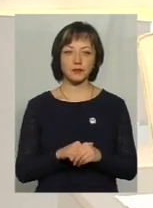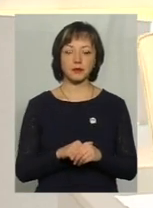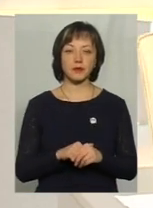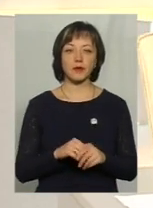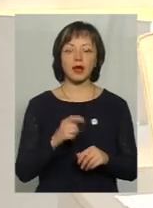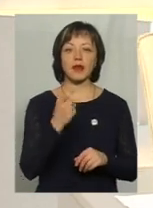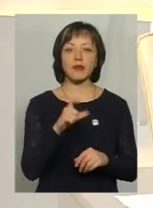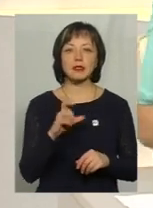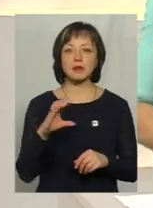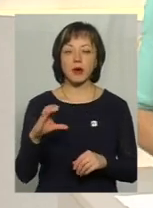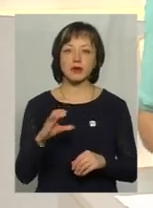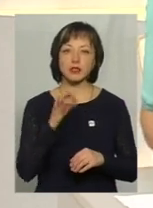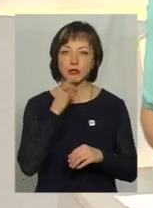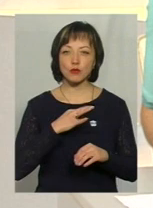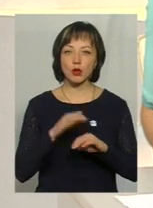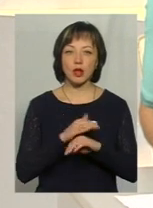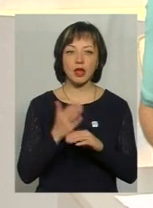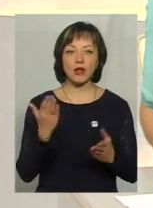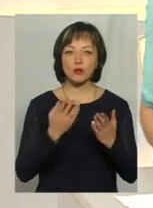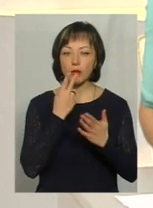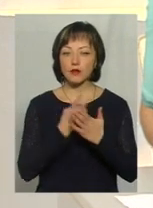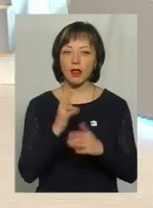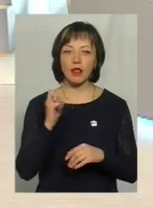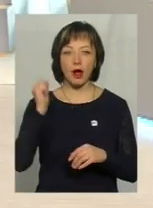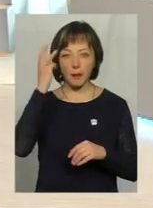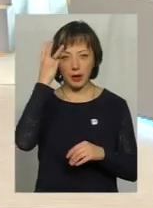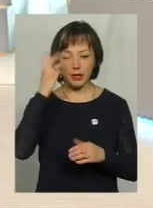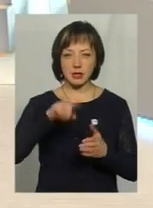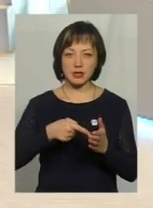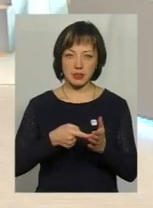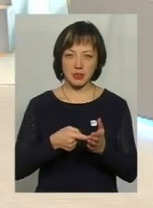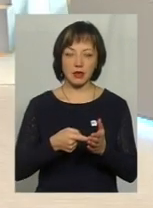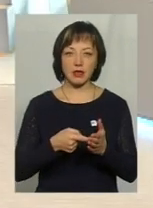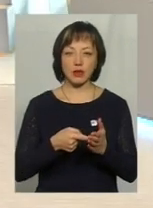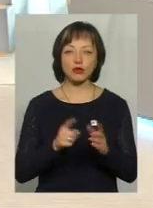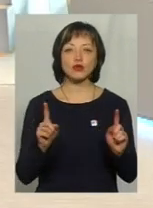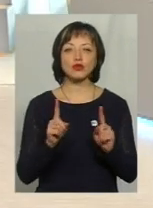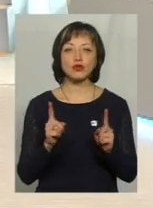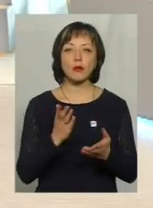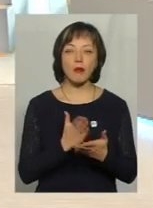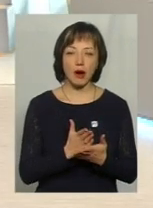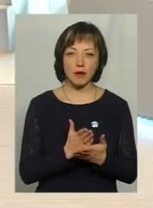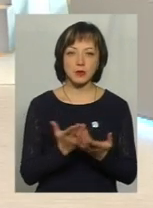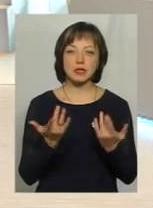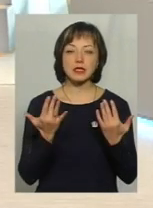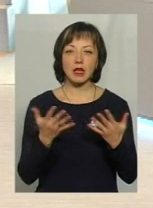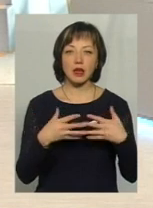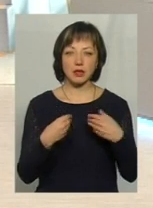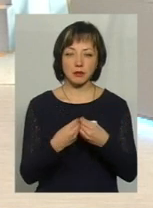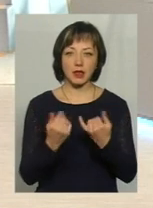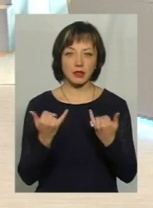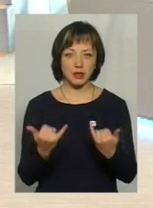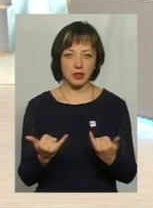Євенія Степанівна, скажіть, будь ласка, а якщо поглянути на Хмельницький, на обласний центр, що маємо, скільки родин